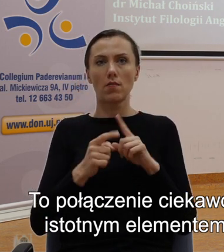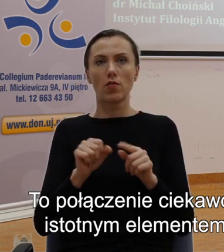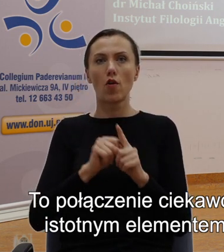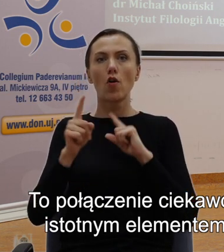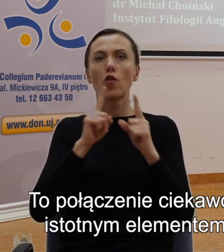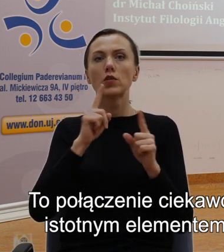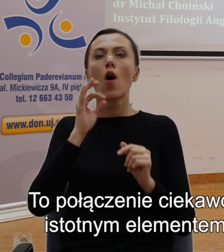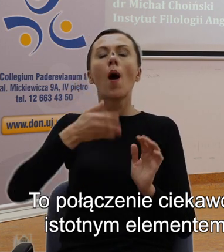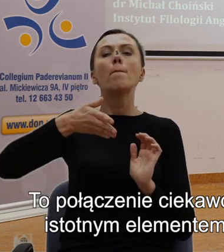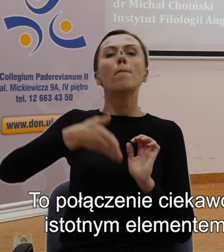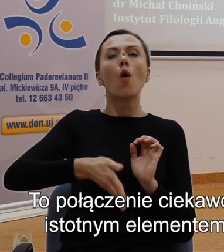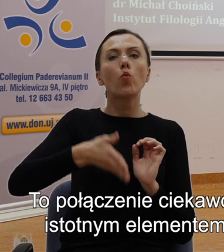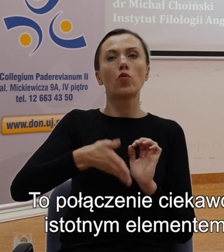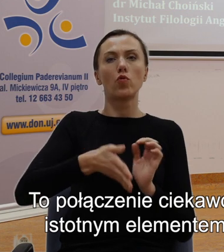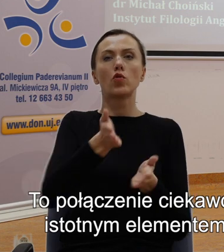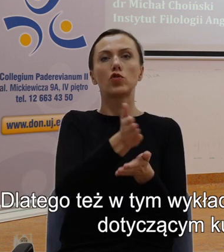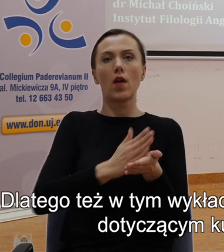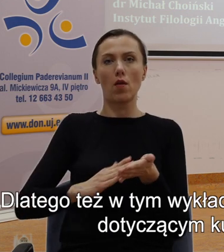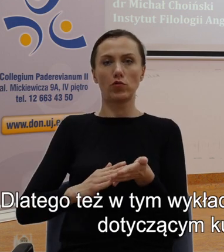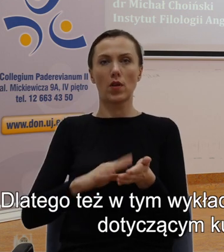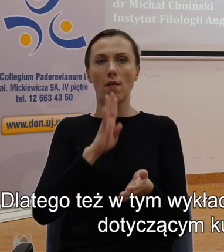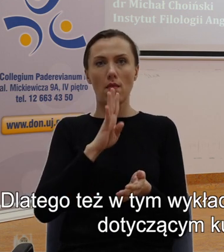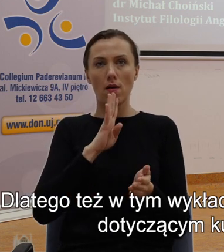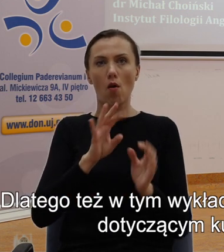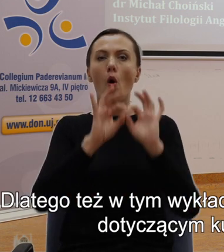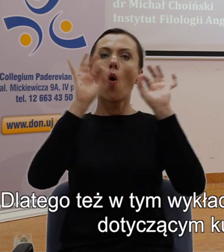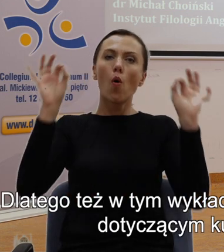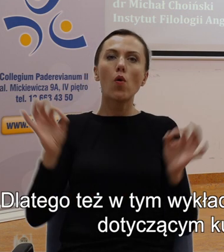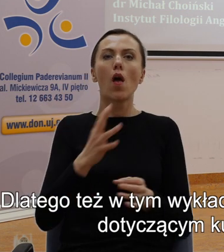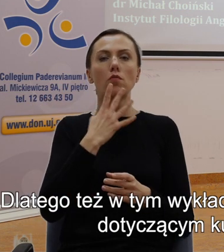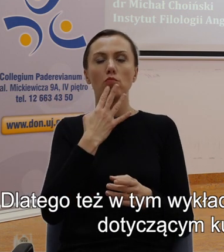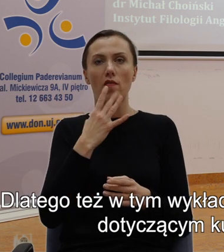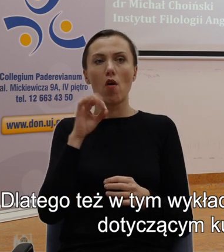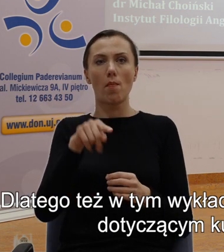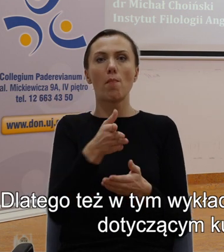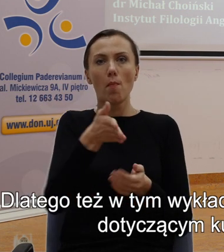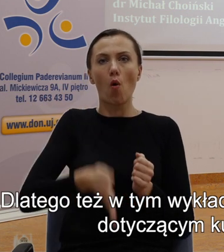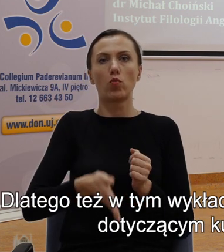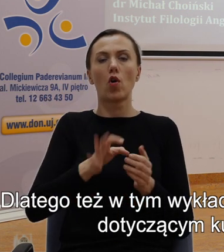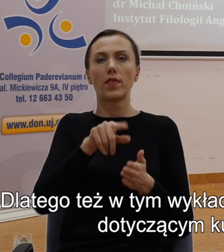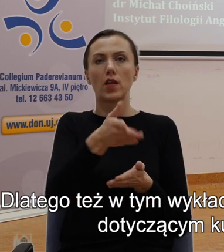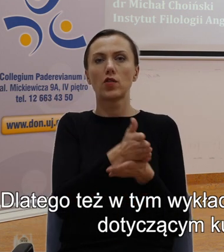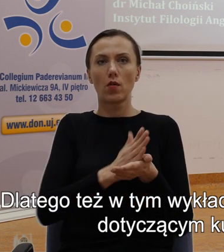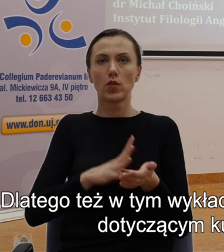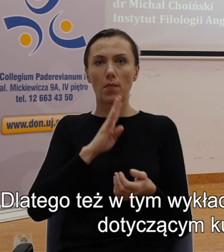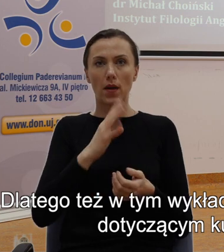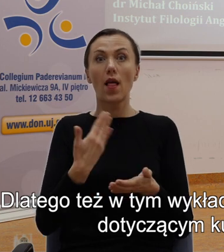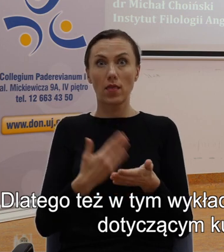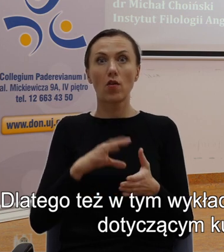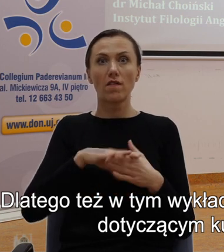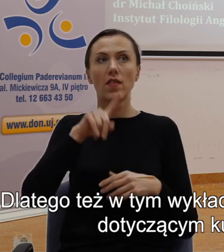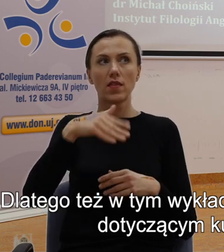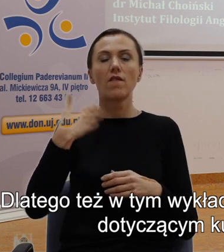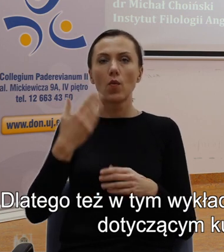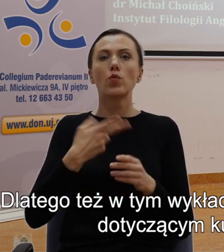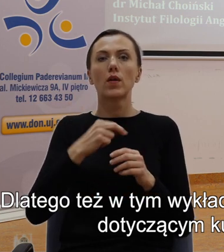do rozmowy o południu amerykańskim w ogóle. Dlatego też w tym wykładzie, który dzisiaj chciałem Państwu tutaj